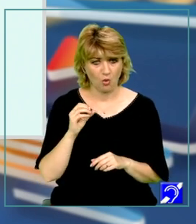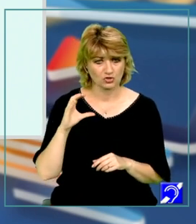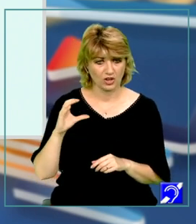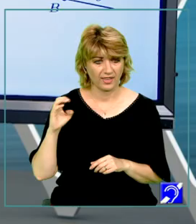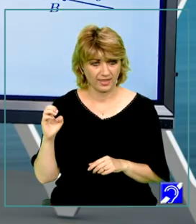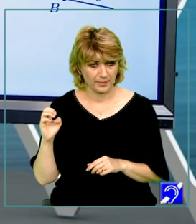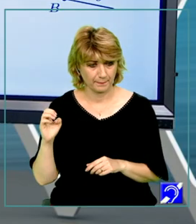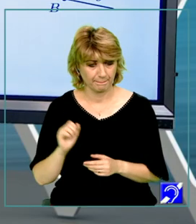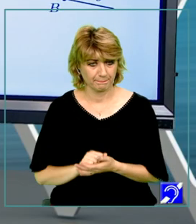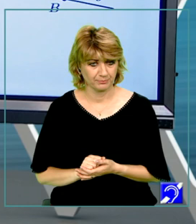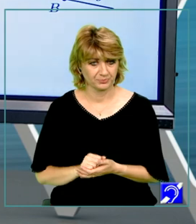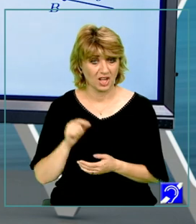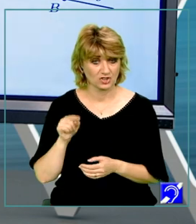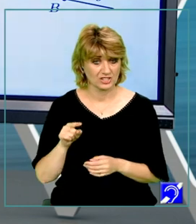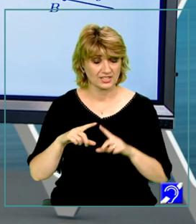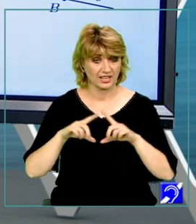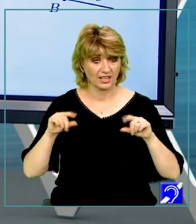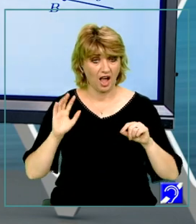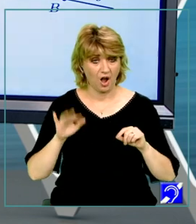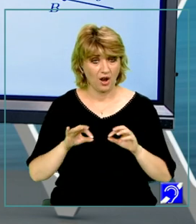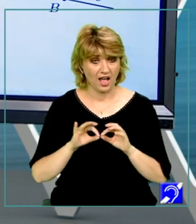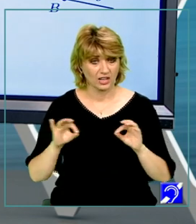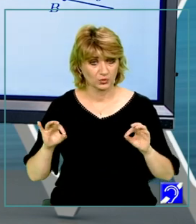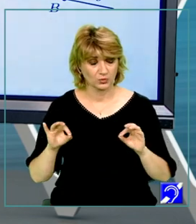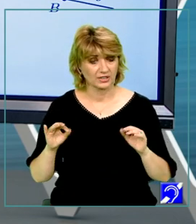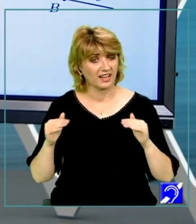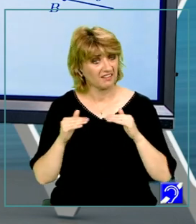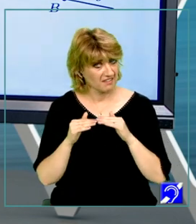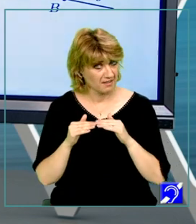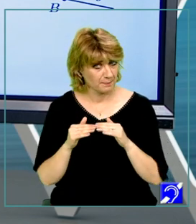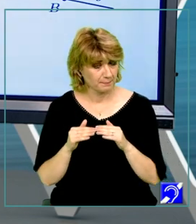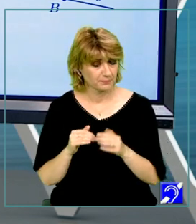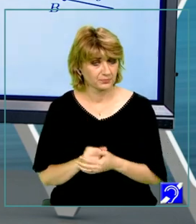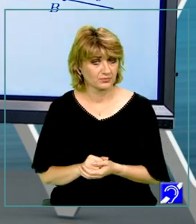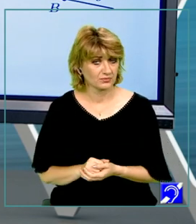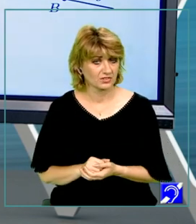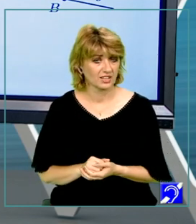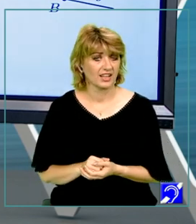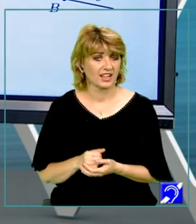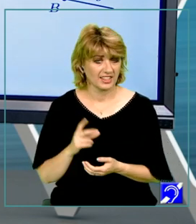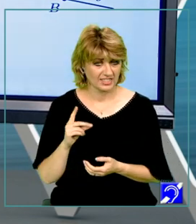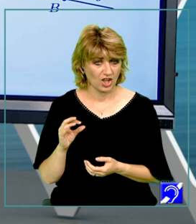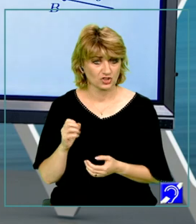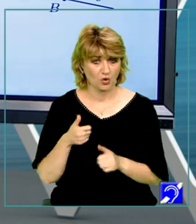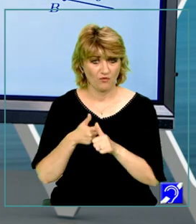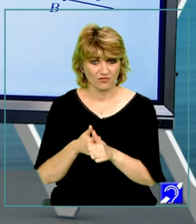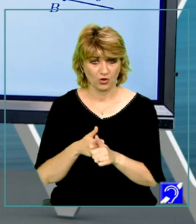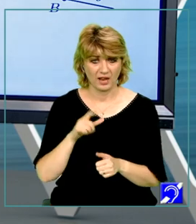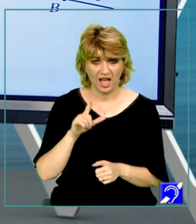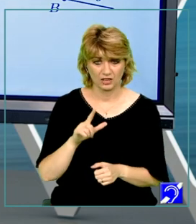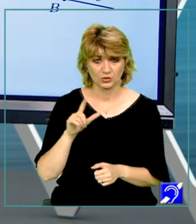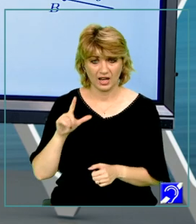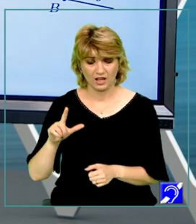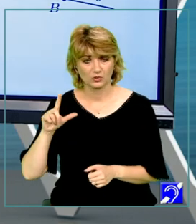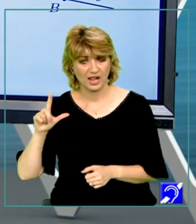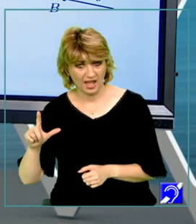C, E. Aceste triunghiuri au laturile respectiv congruente, deci, conform cazului latură,